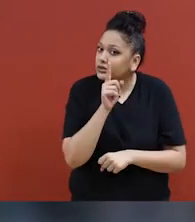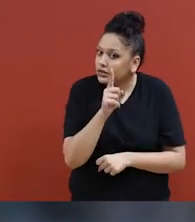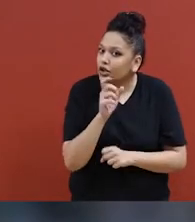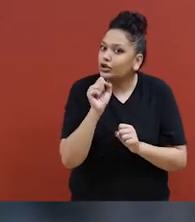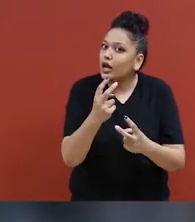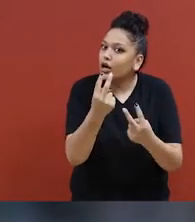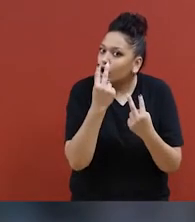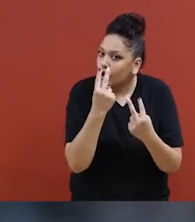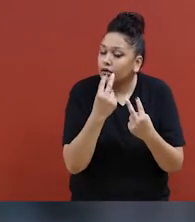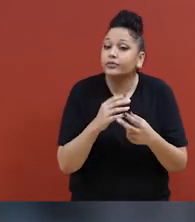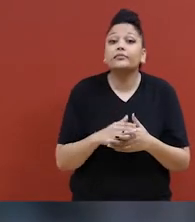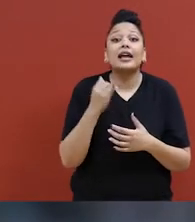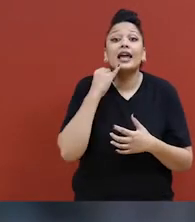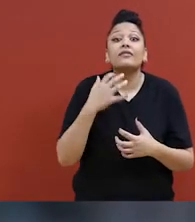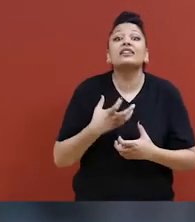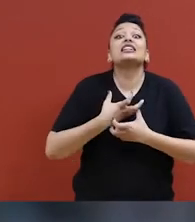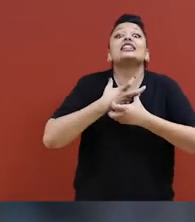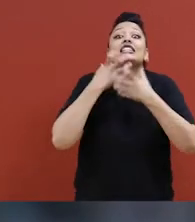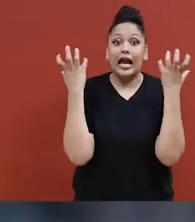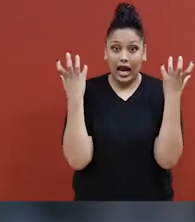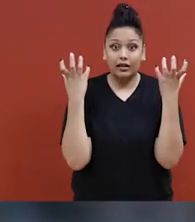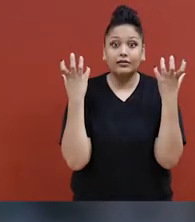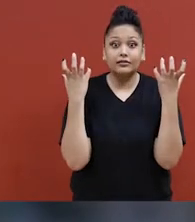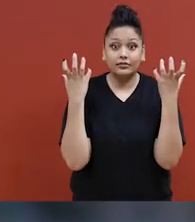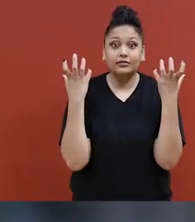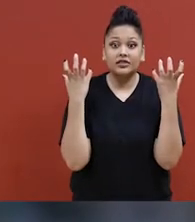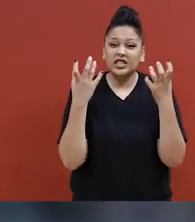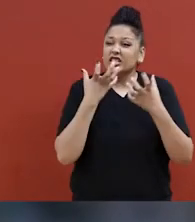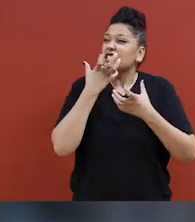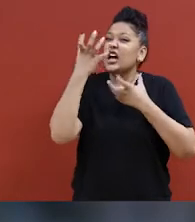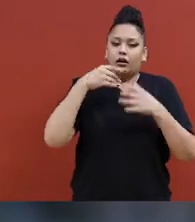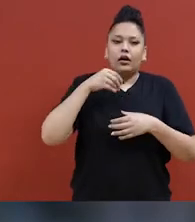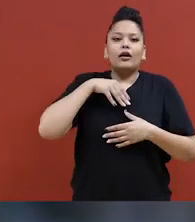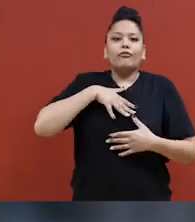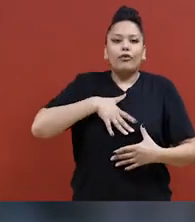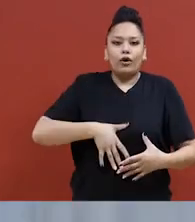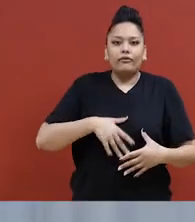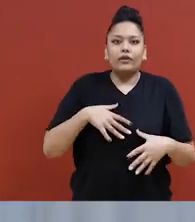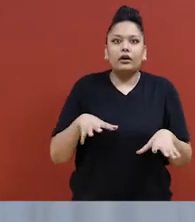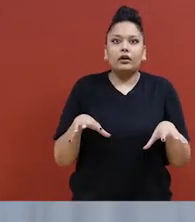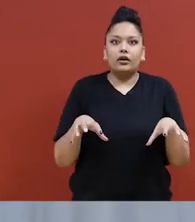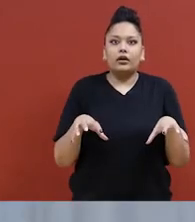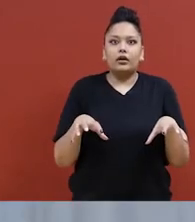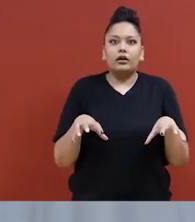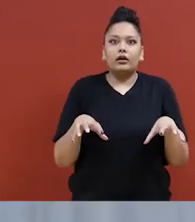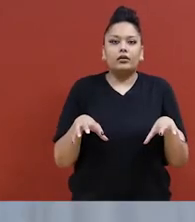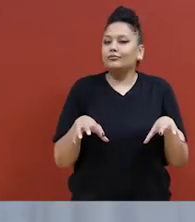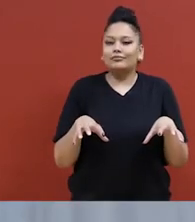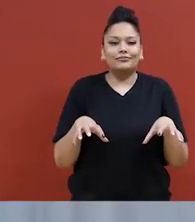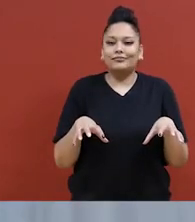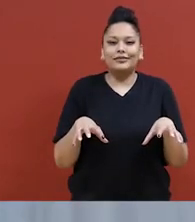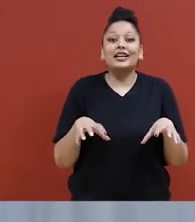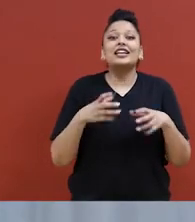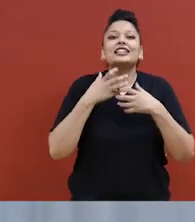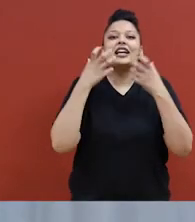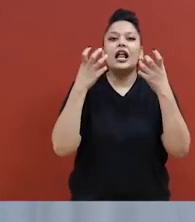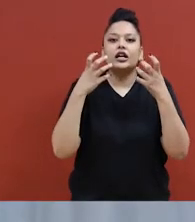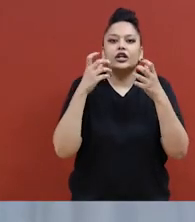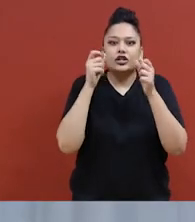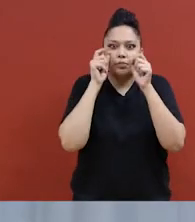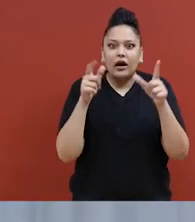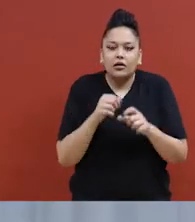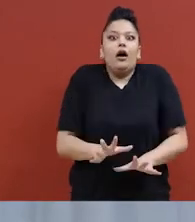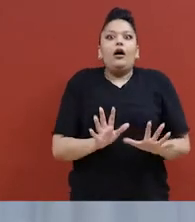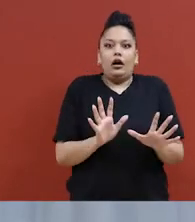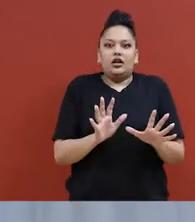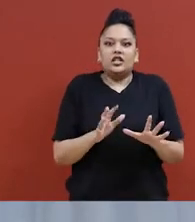regardent en ce moment, que si nous crions, nous ne gèlerons pas. Il y a donc un élément de surprise dans notre cri, mais